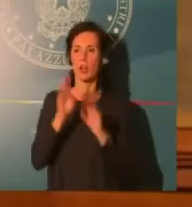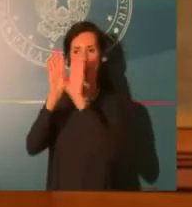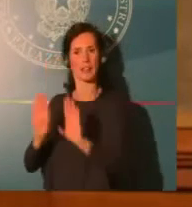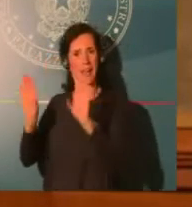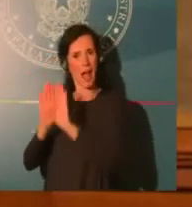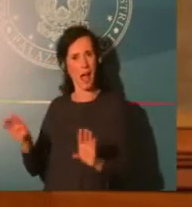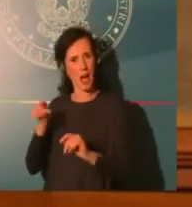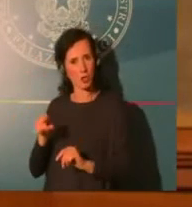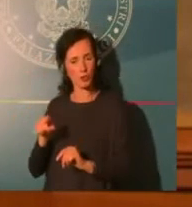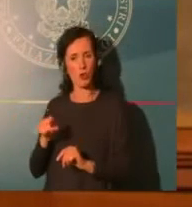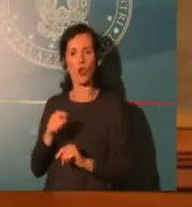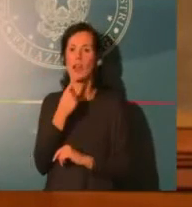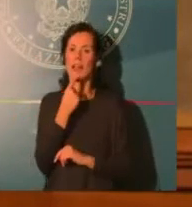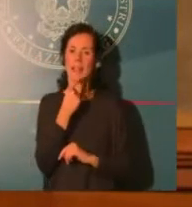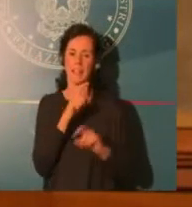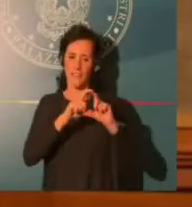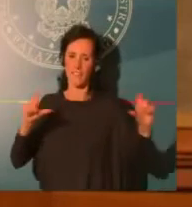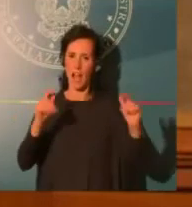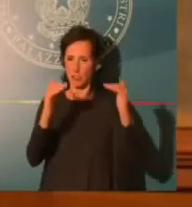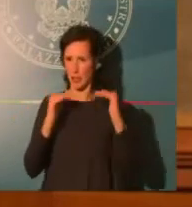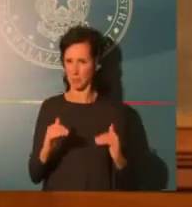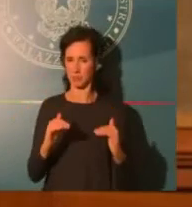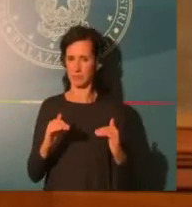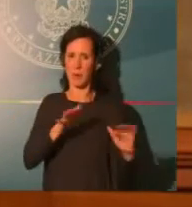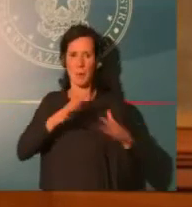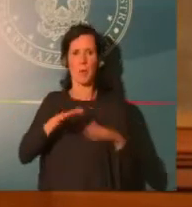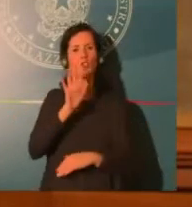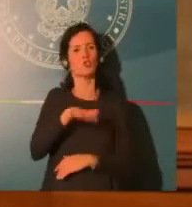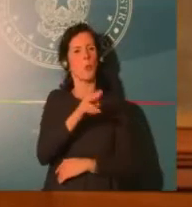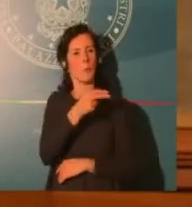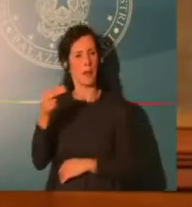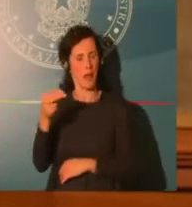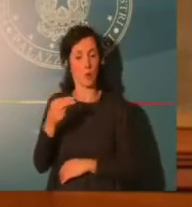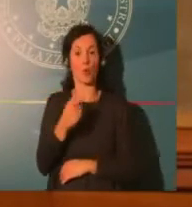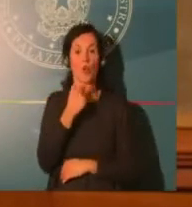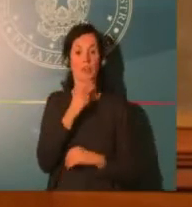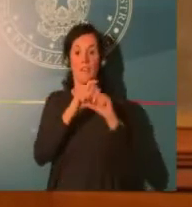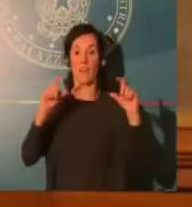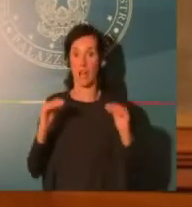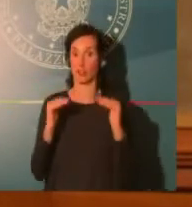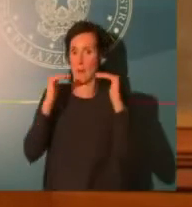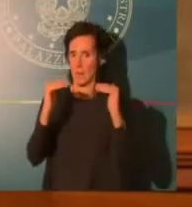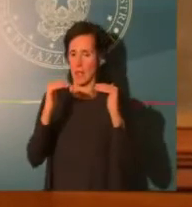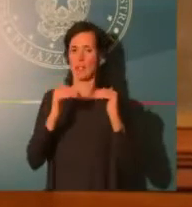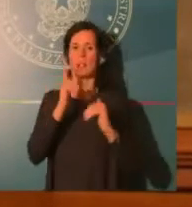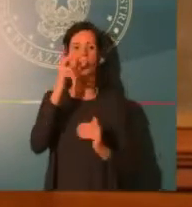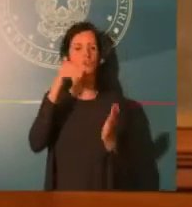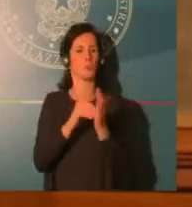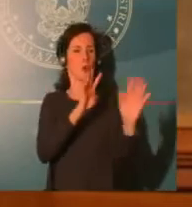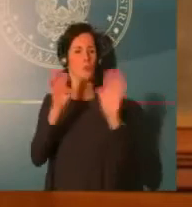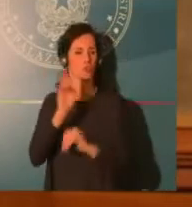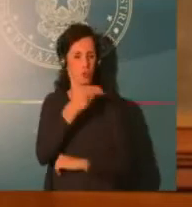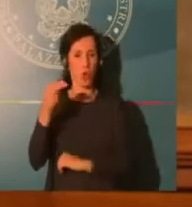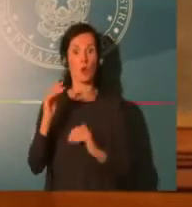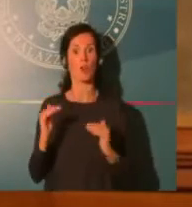fascia media di 13.900 euro, quello per la fascia alta di 30.000 euro. Quindi sono ristori significativi che